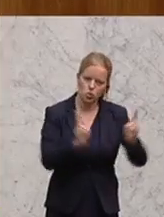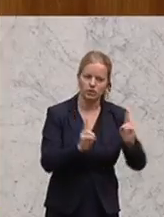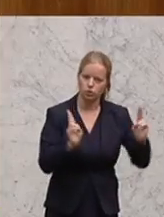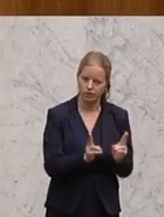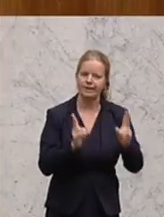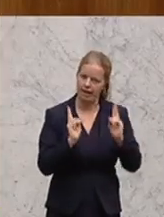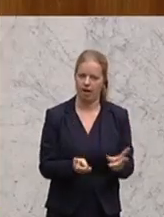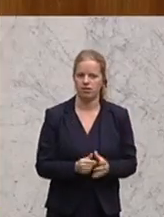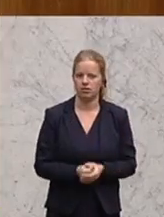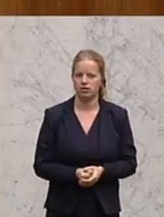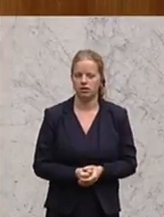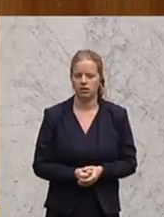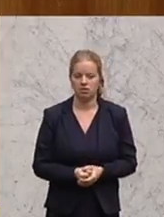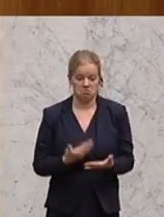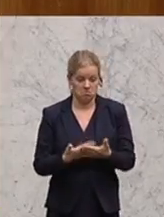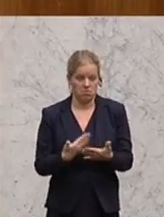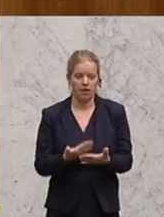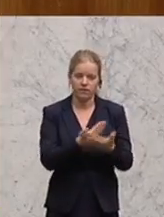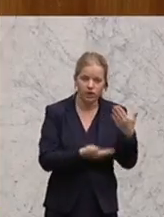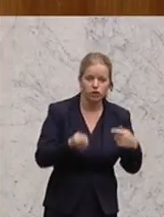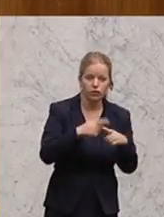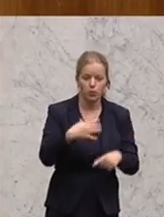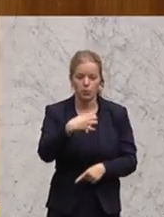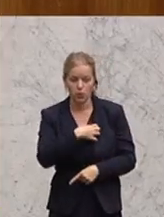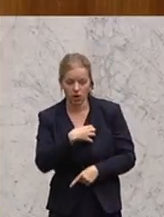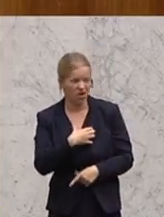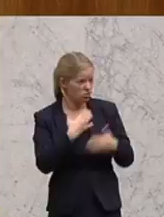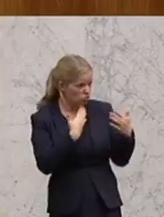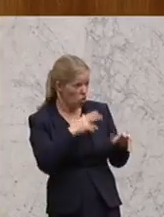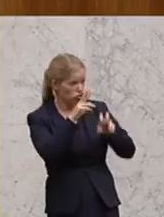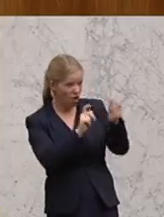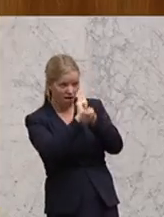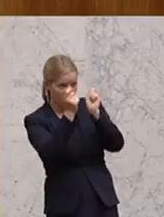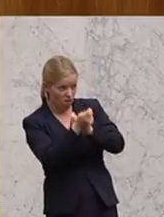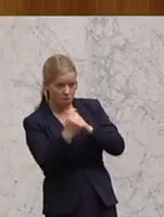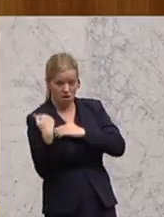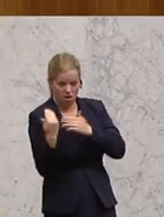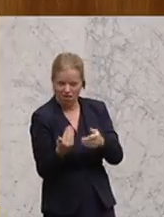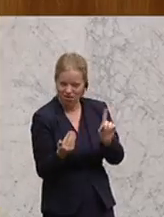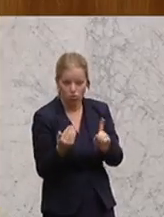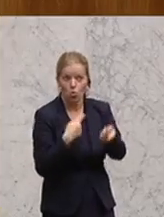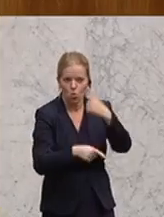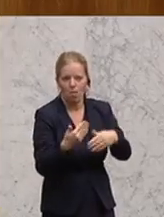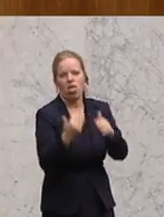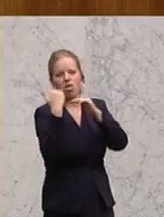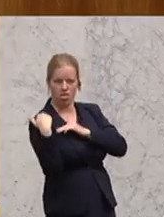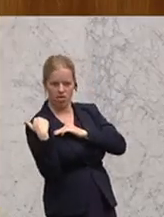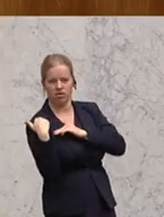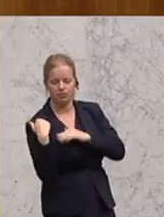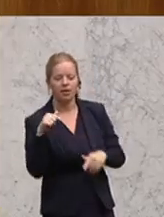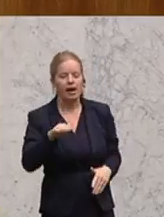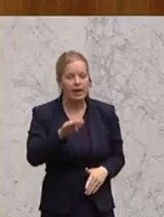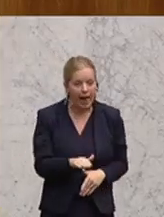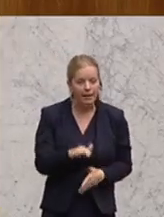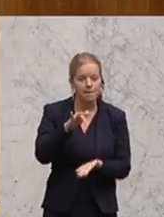summarum werden Wirtschaft und Bürger durch diese Steuerreform nicht entlastet, sondern belastet. Eine Entlastung der Klein